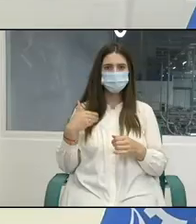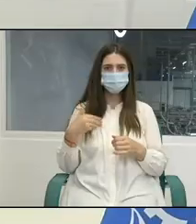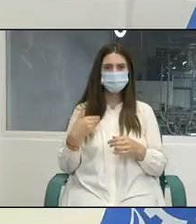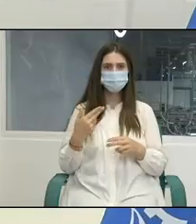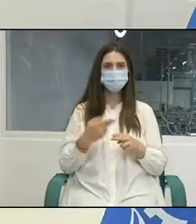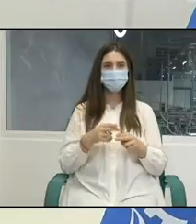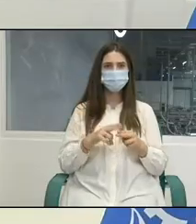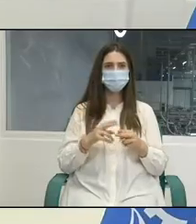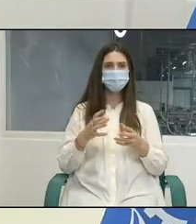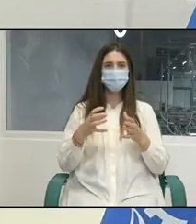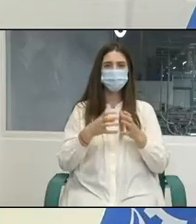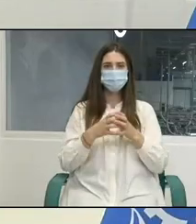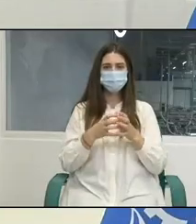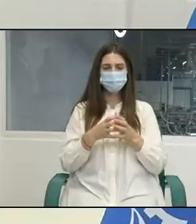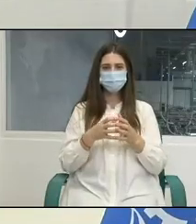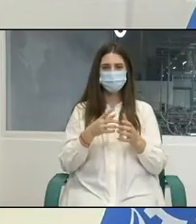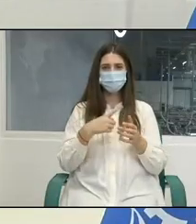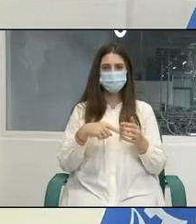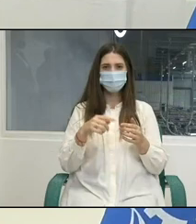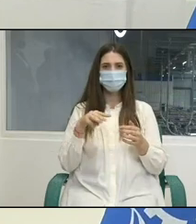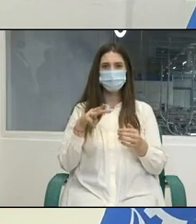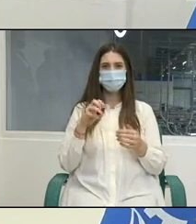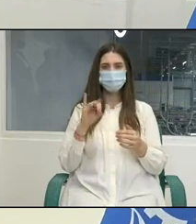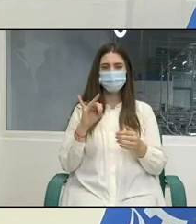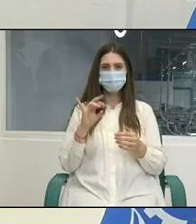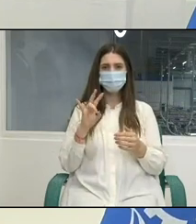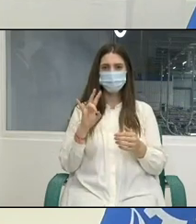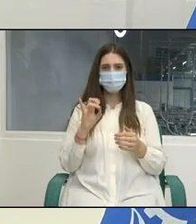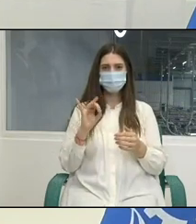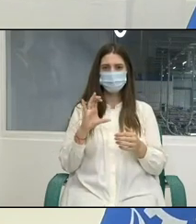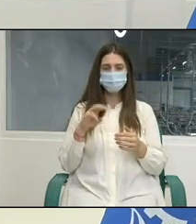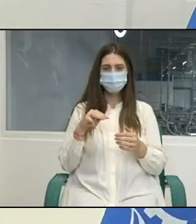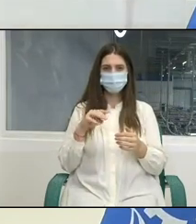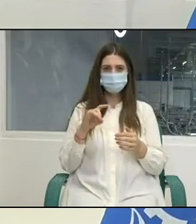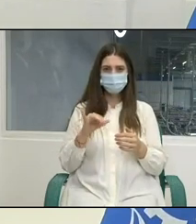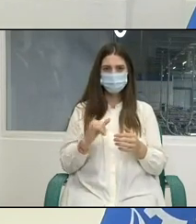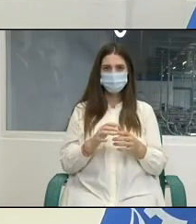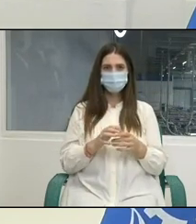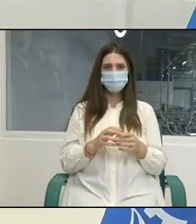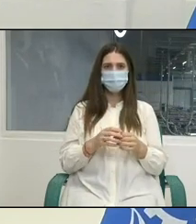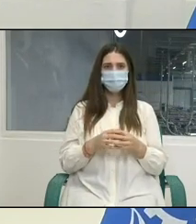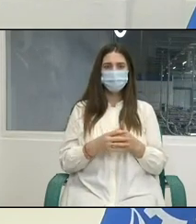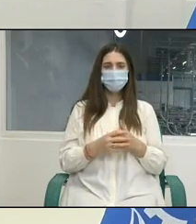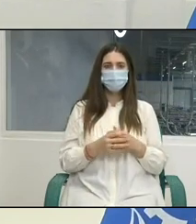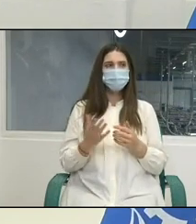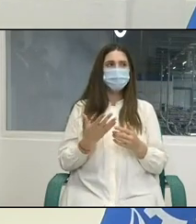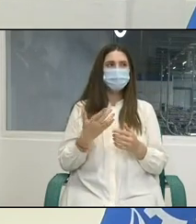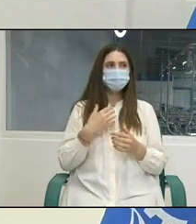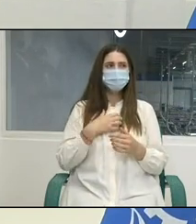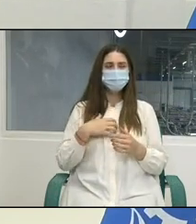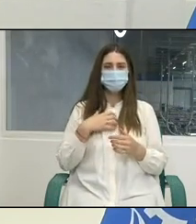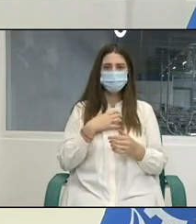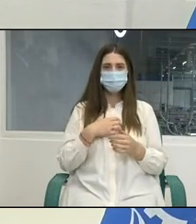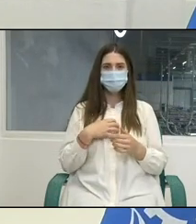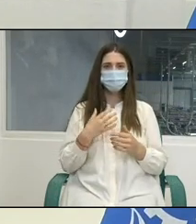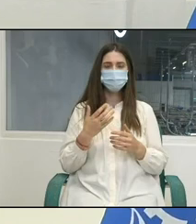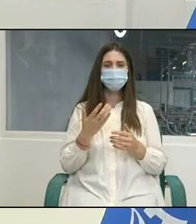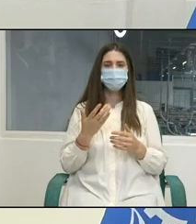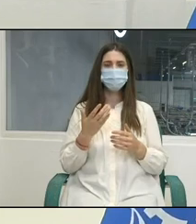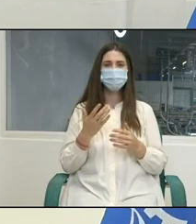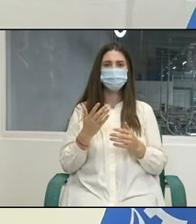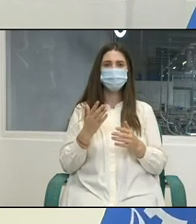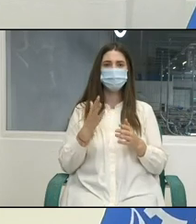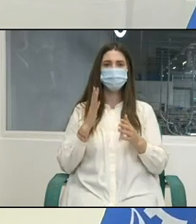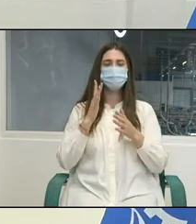Naționale Patronatului din Republica Moldova, cea mai reprezentativă Organizația a Mediului de Afaceri, care promovează